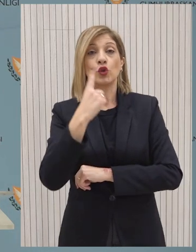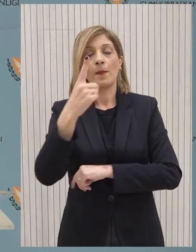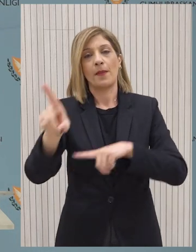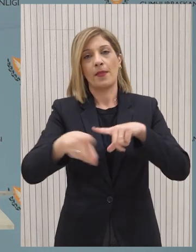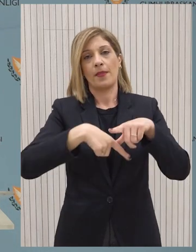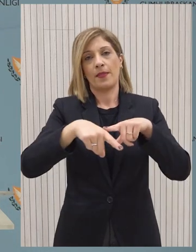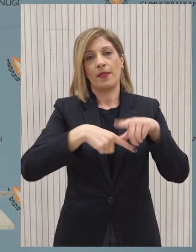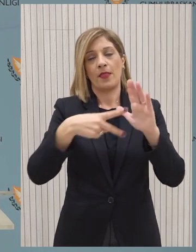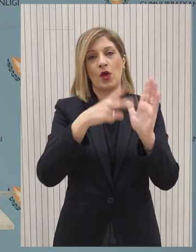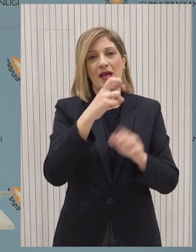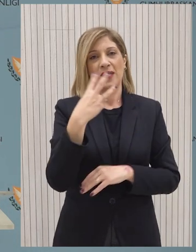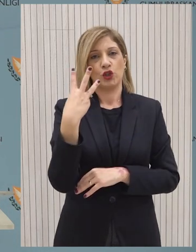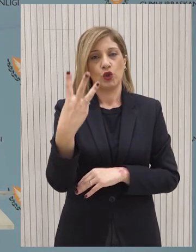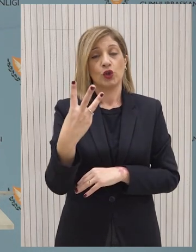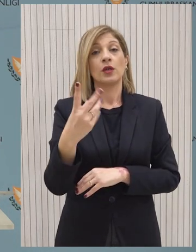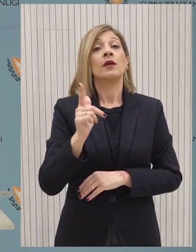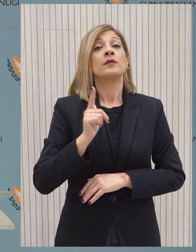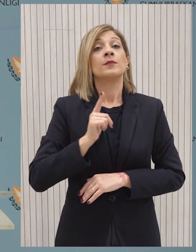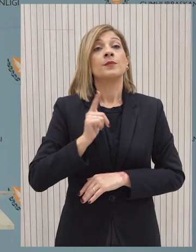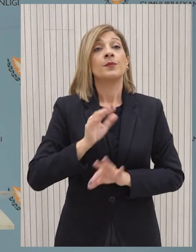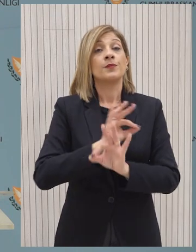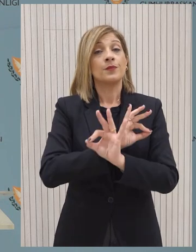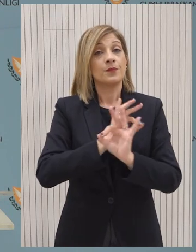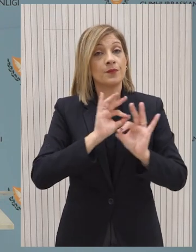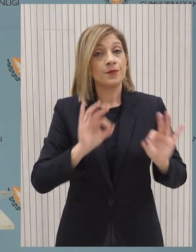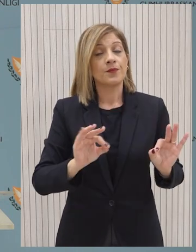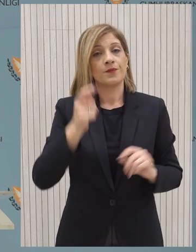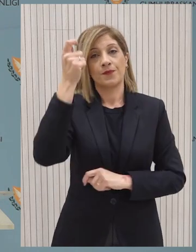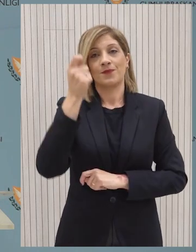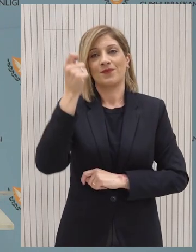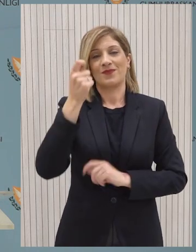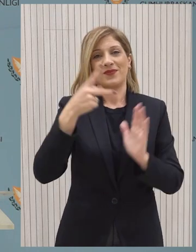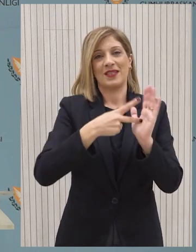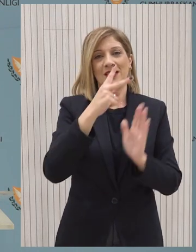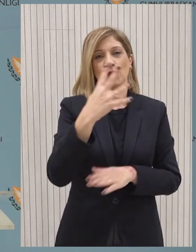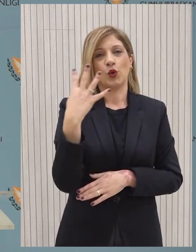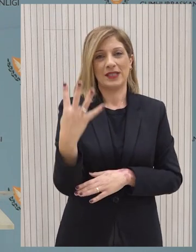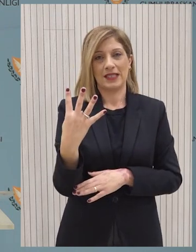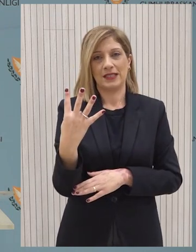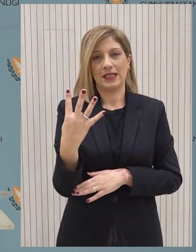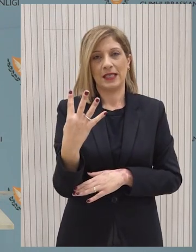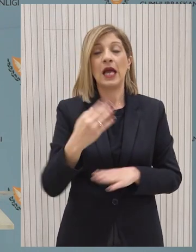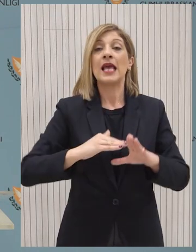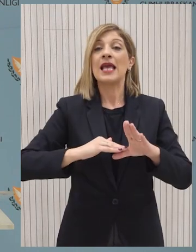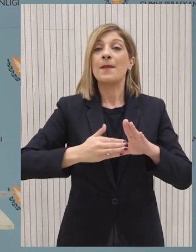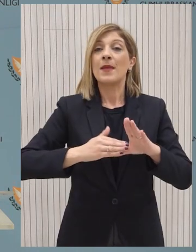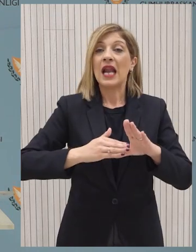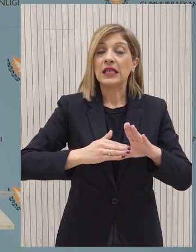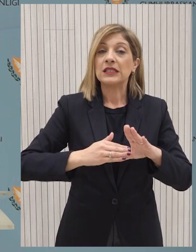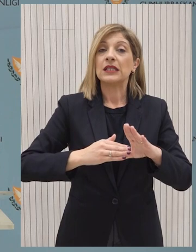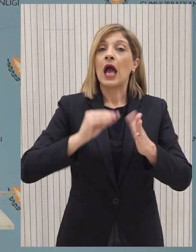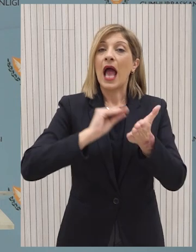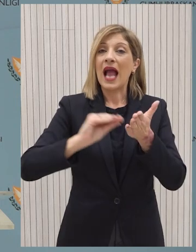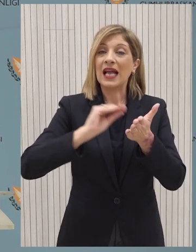Δεκεμβρίου του 2023, ενώ το έργο αναμένεται να ολοκληρωθεί τον Μάρτιο του 2024. Η υπηρεσία και η διαδικασία